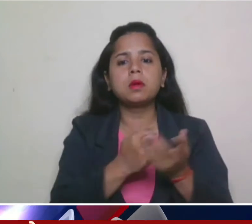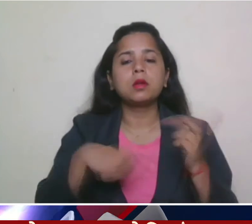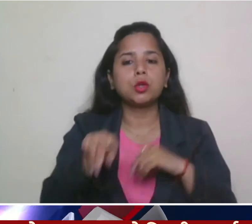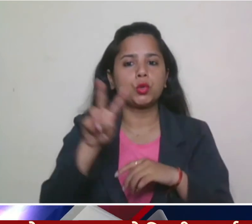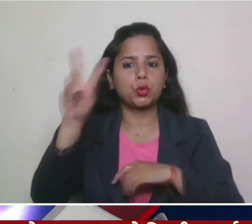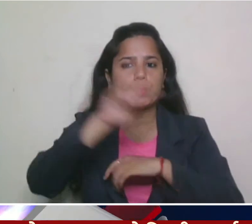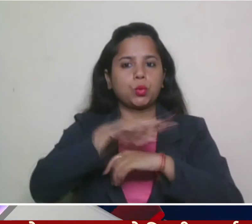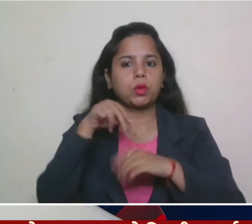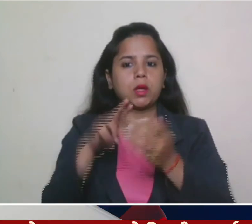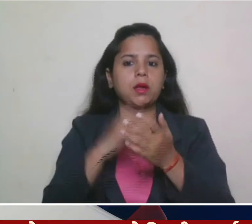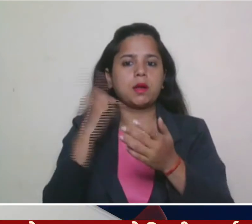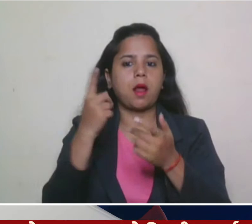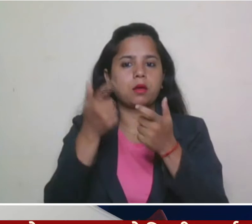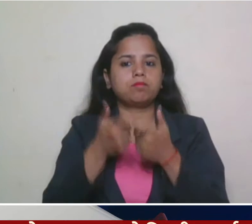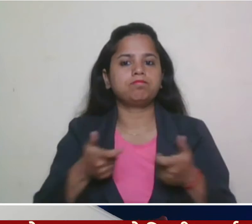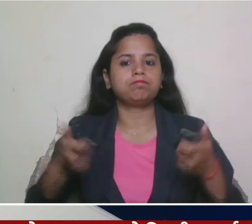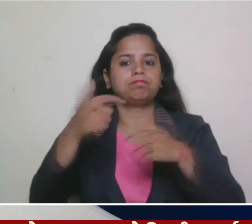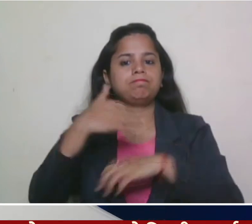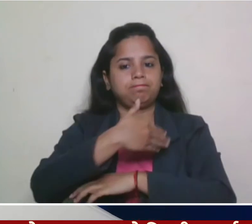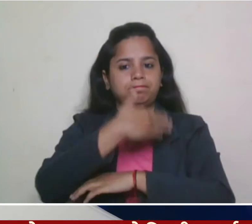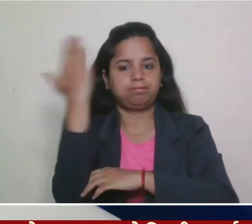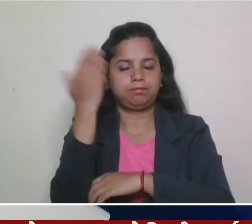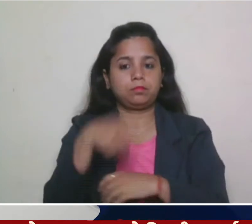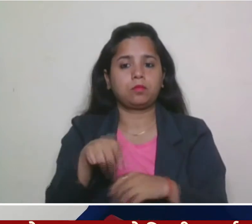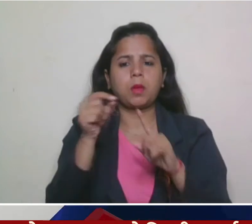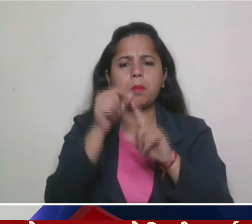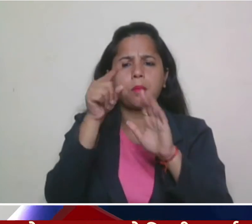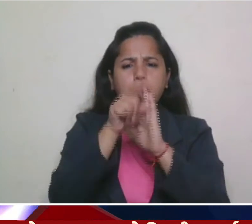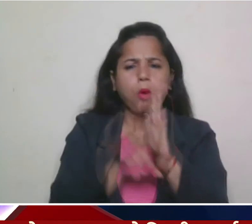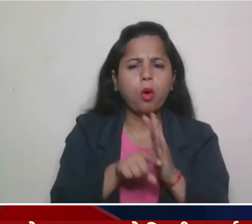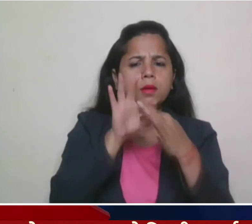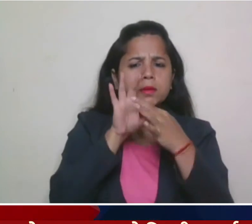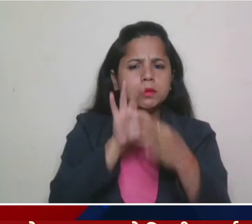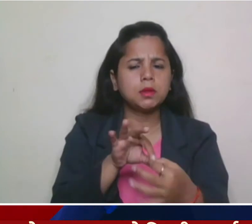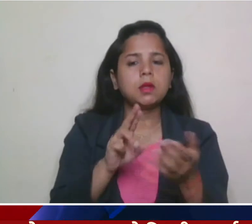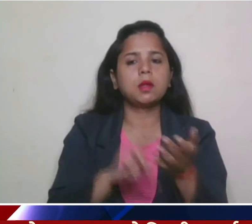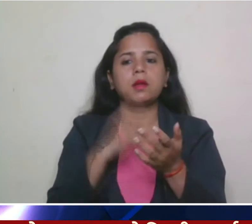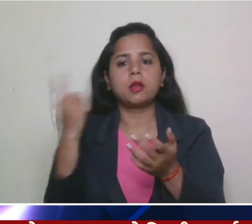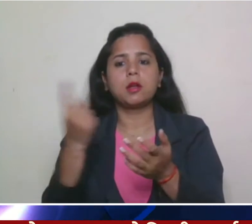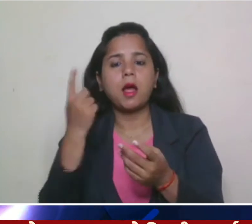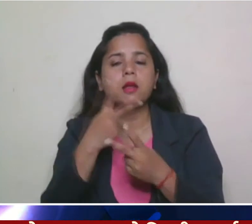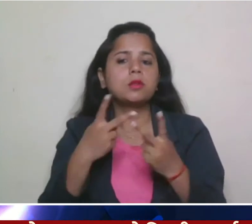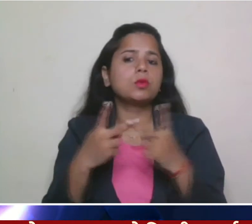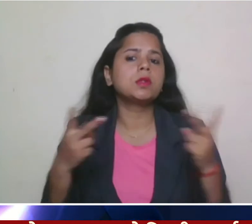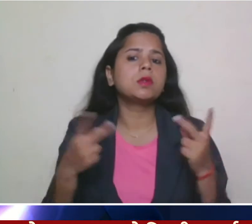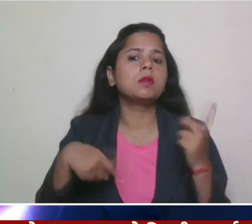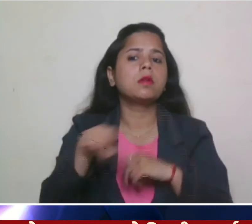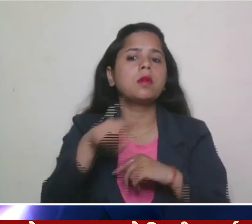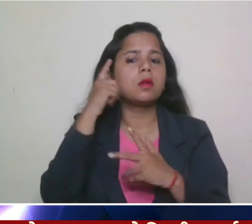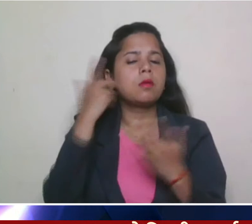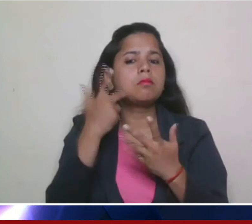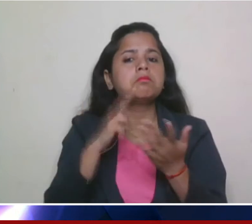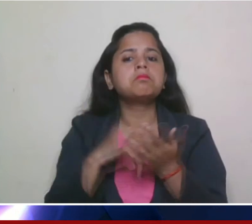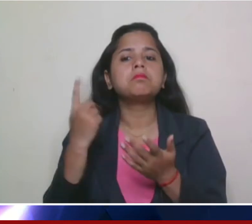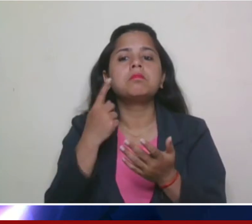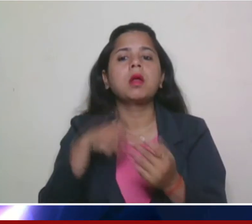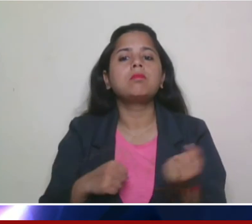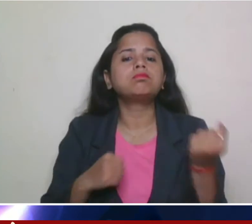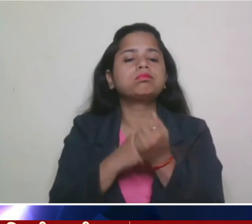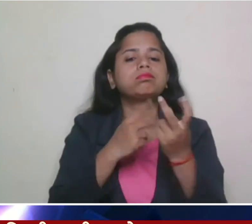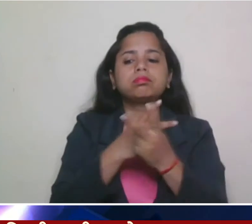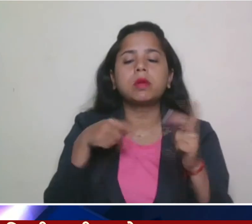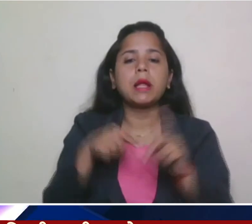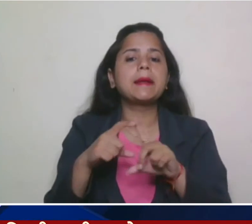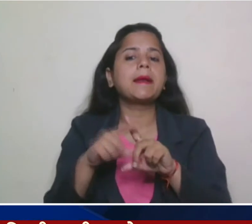उद्खाटन करेंगे समेलन में नीतिकत मामले, राश्ट्रिय सहकारिता नीती और राश्ट्रिय सहकारिता डेटाबेस पर